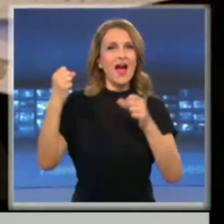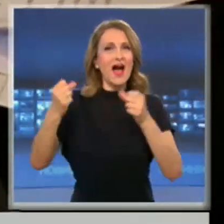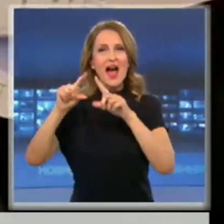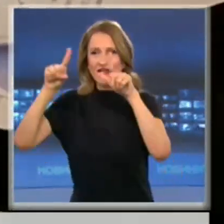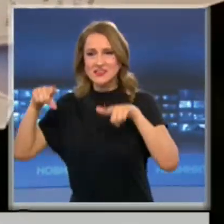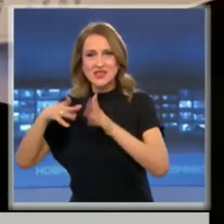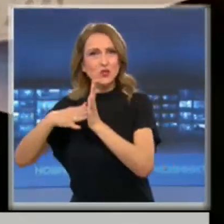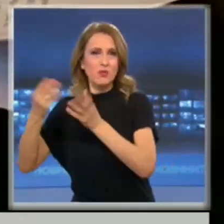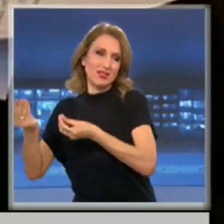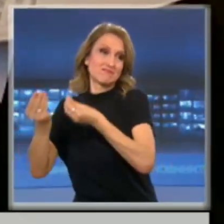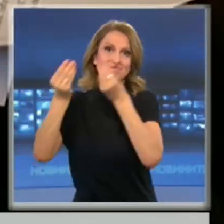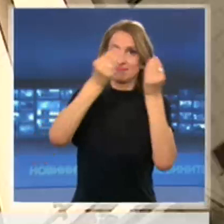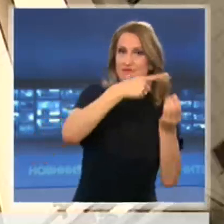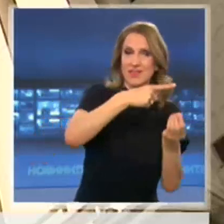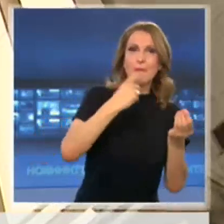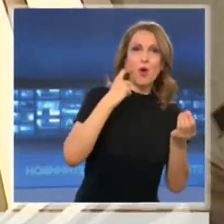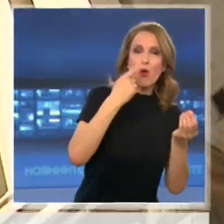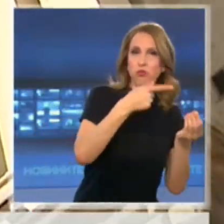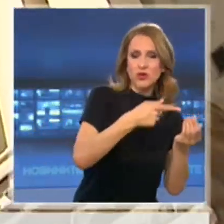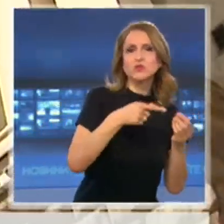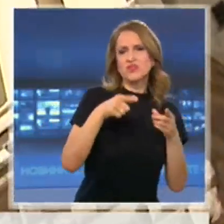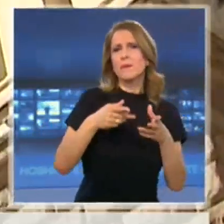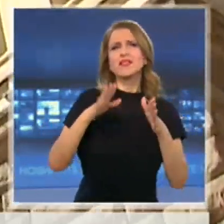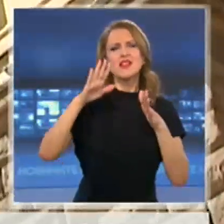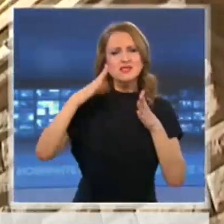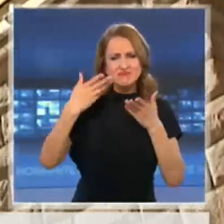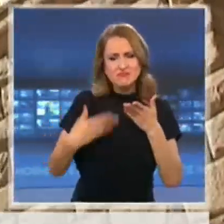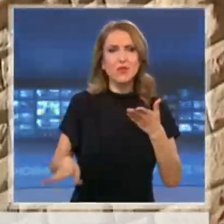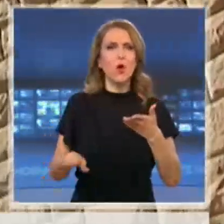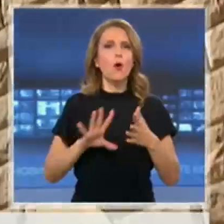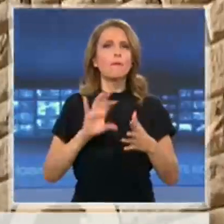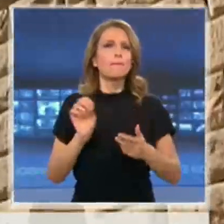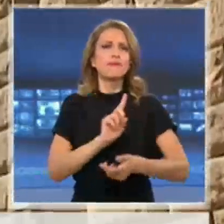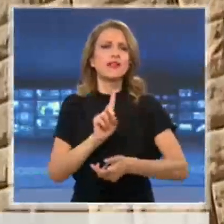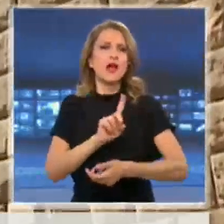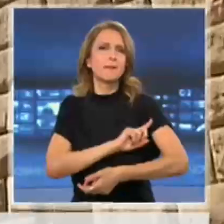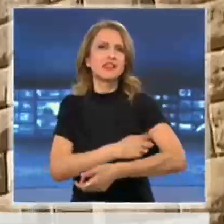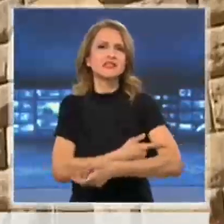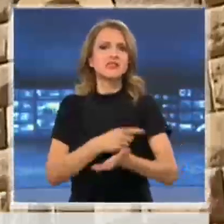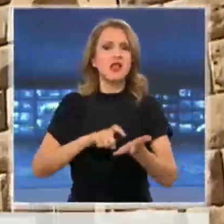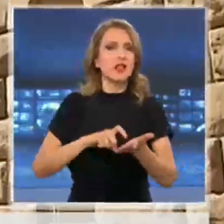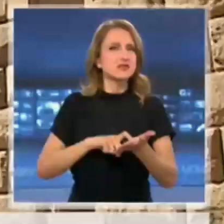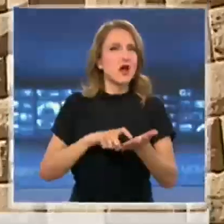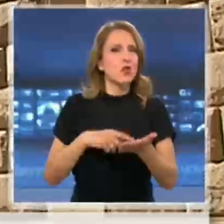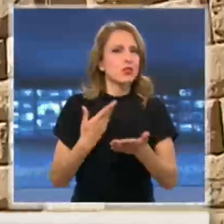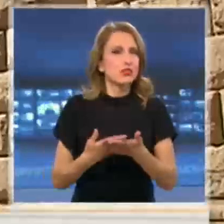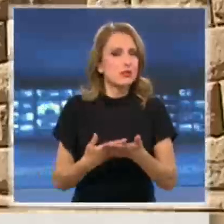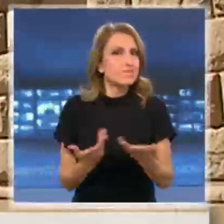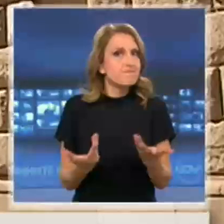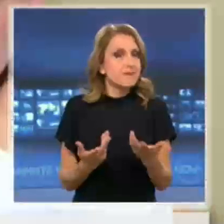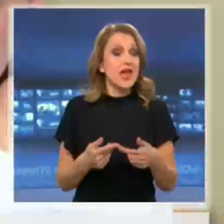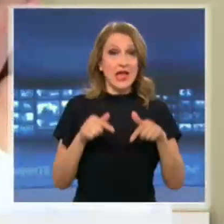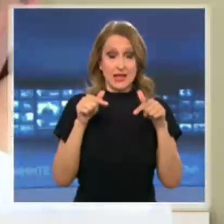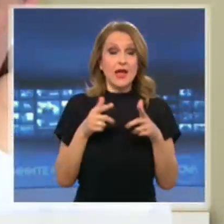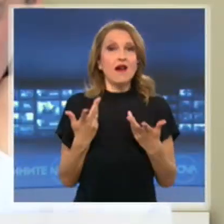премиера, да бъдат обесилени. Подобна хипотеза потвърждава и бившият собственик на клуба, адвокат Тодор Батков. При това положение може да